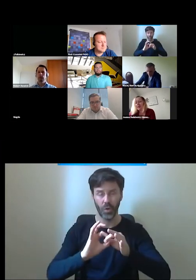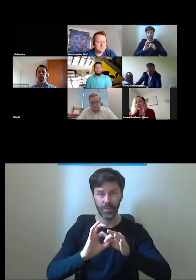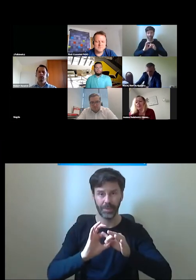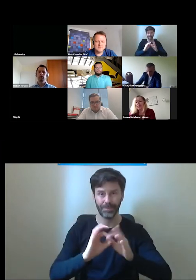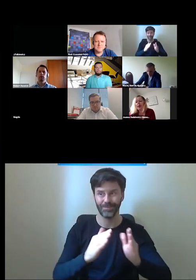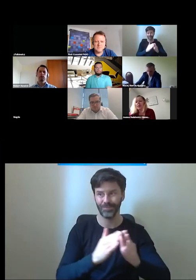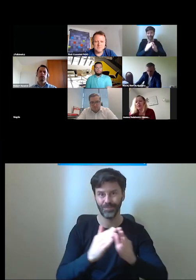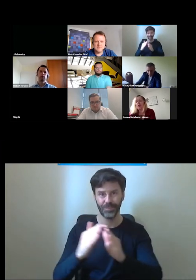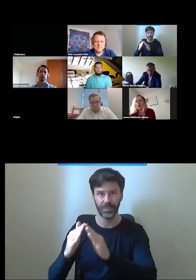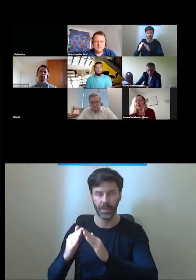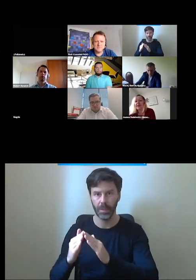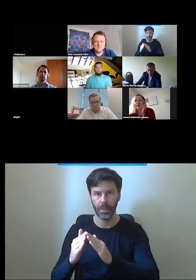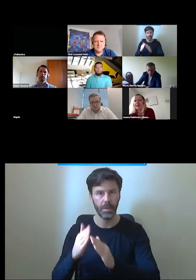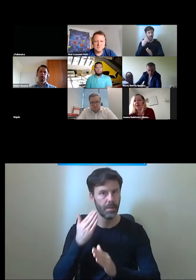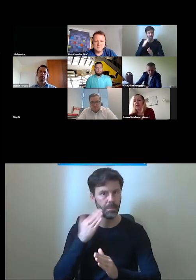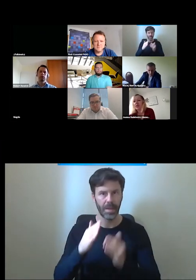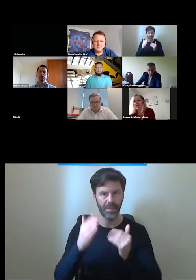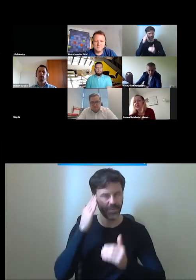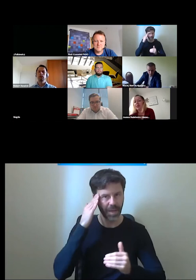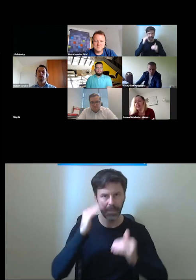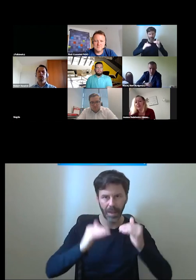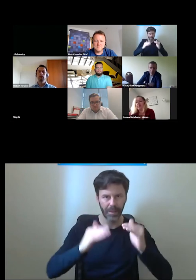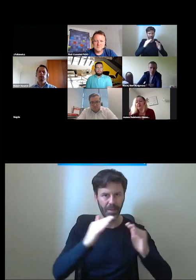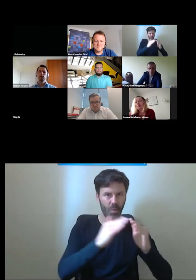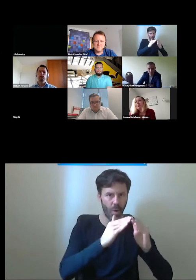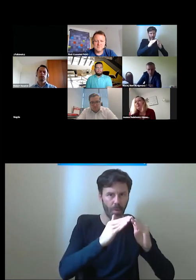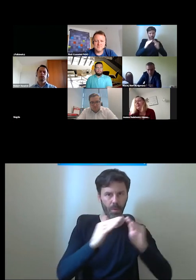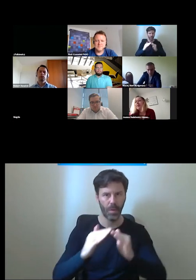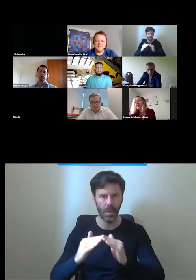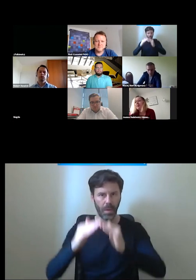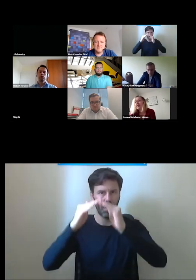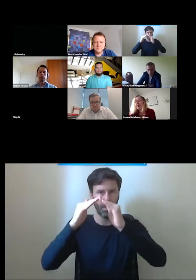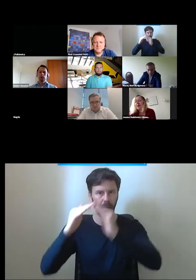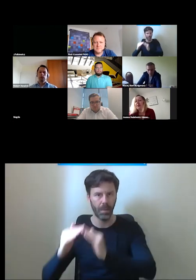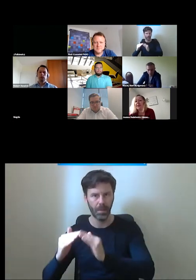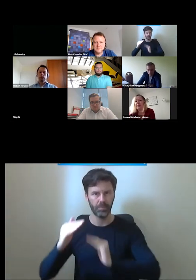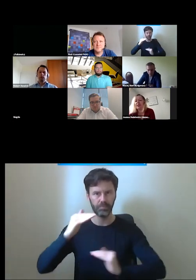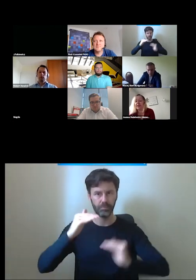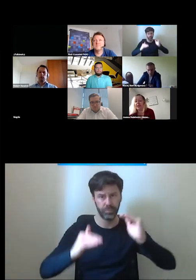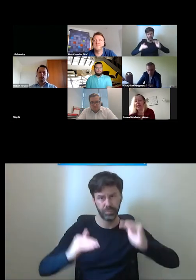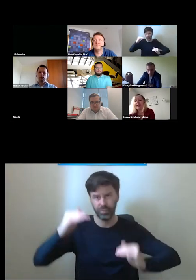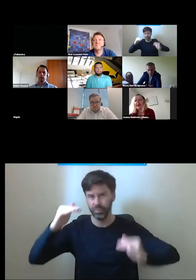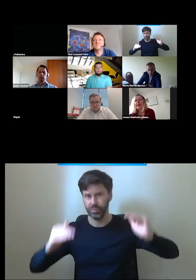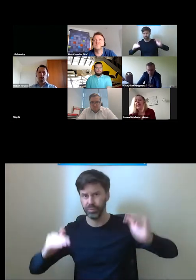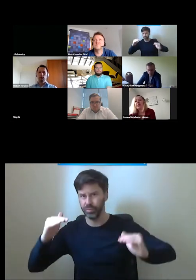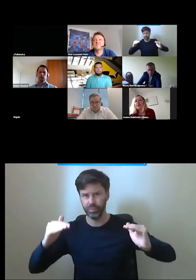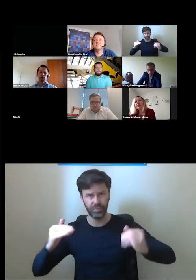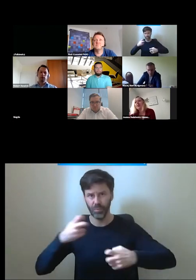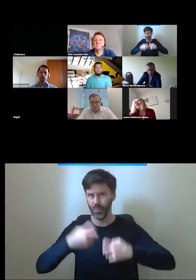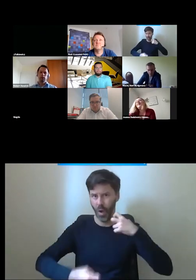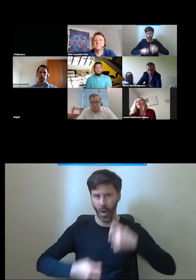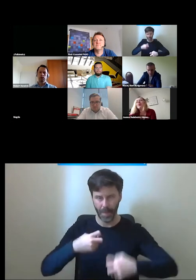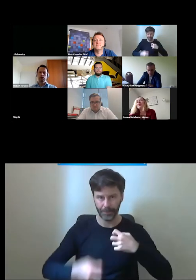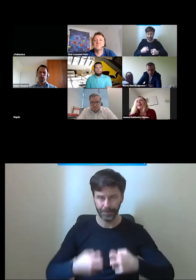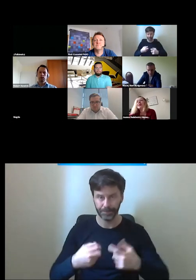z bardzo dużymi różnicami wysokości i jest to skomplikowana przestrzeń dlatego też